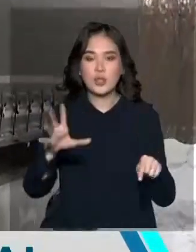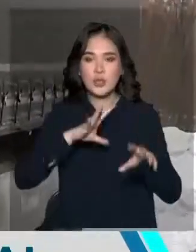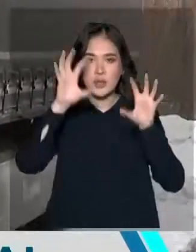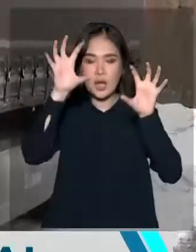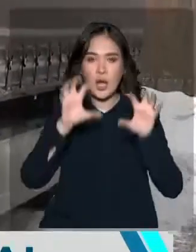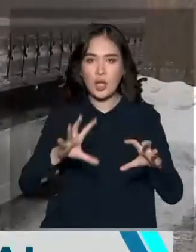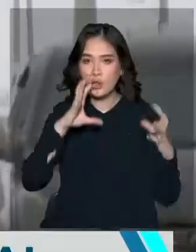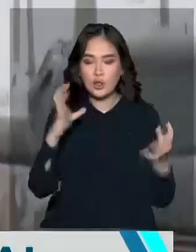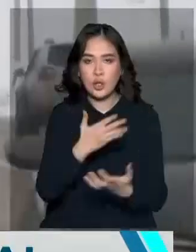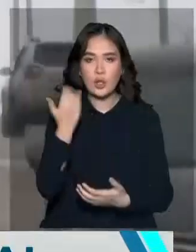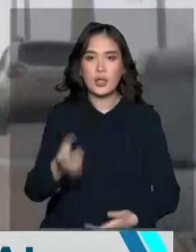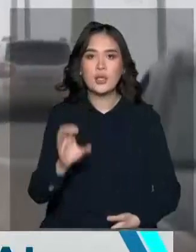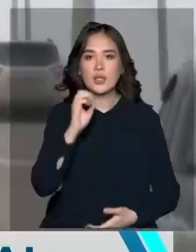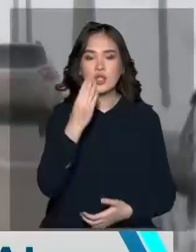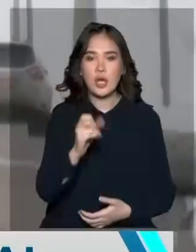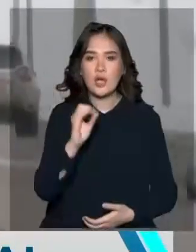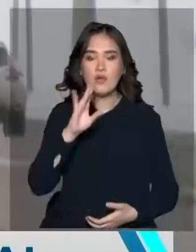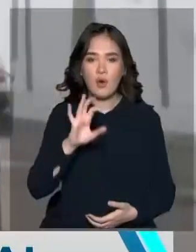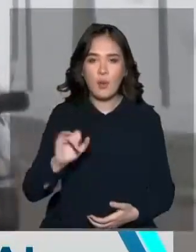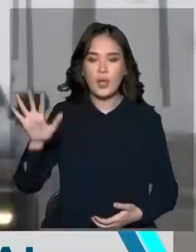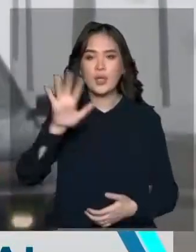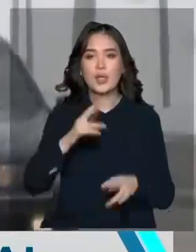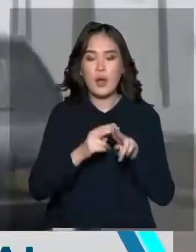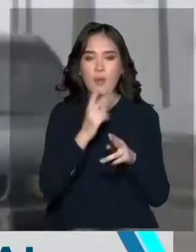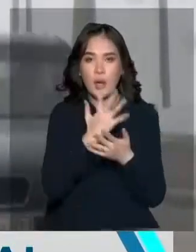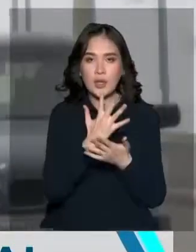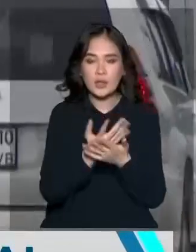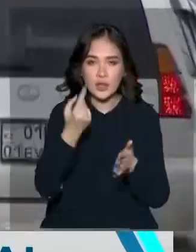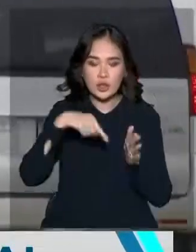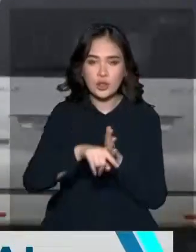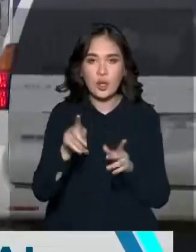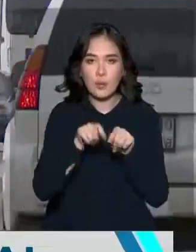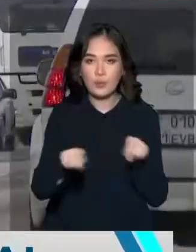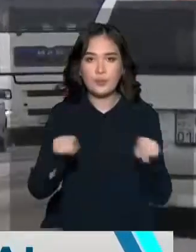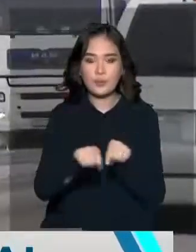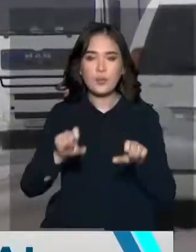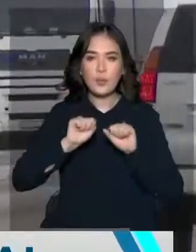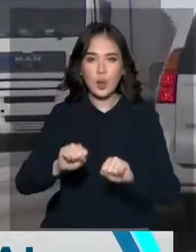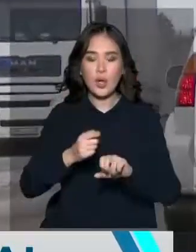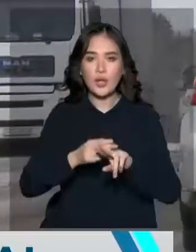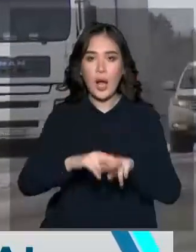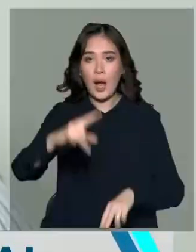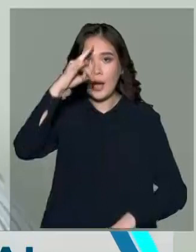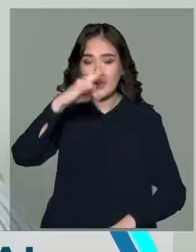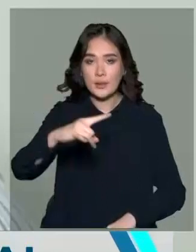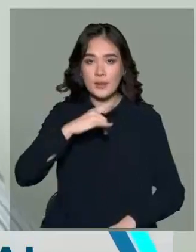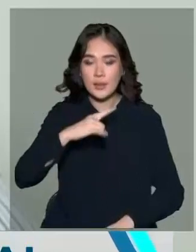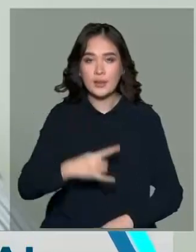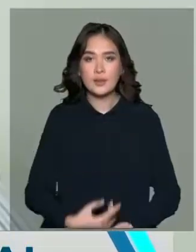сақталмайды. Ақш, Еуропа, Ресей сында елдердің бәрі өзерінің үшкі өндірушілерін қорғауда. Ал Қазақстан?